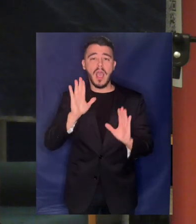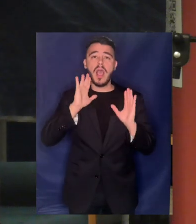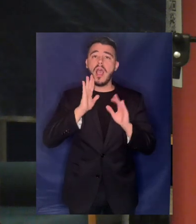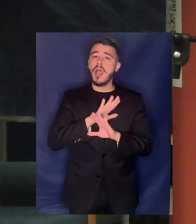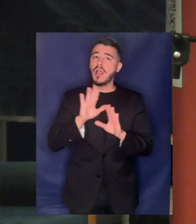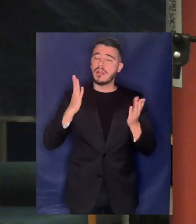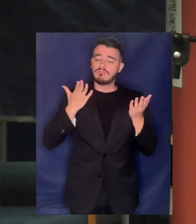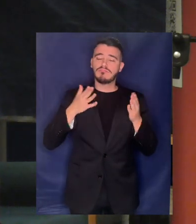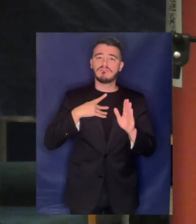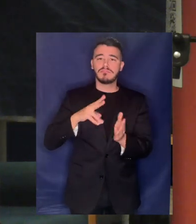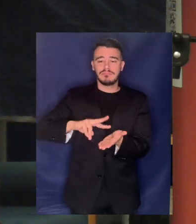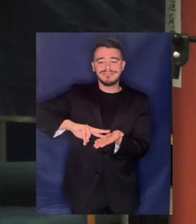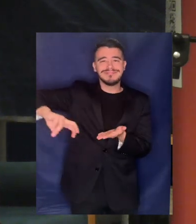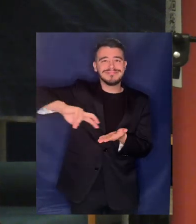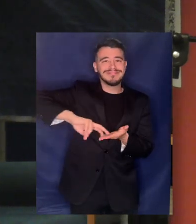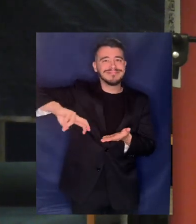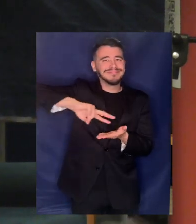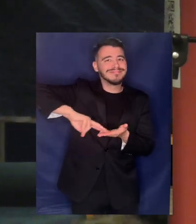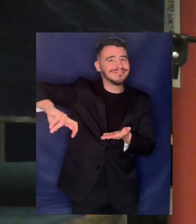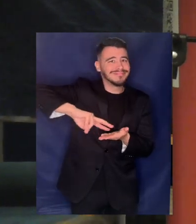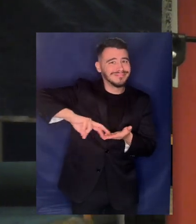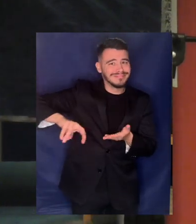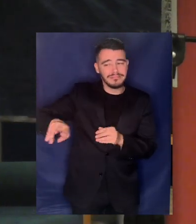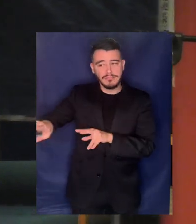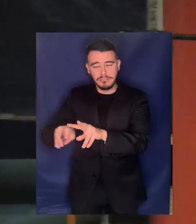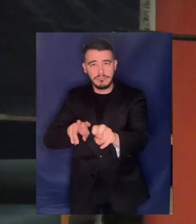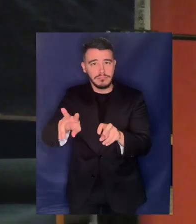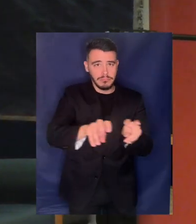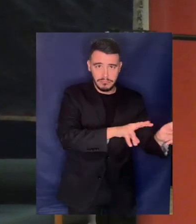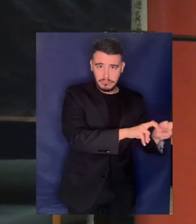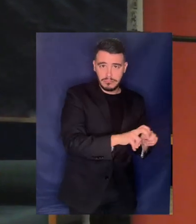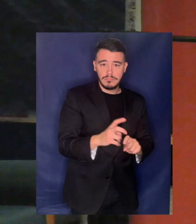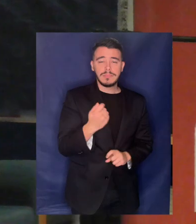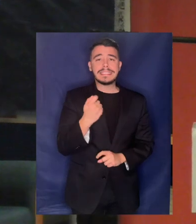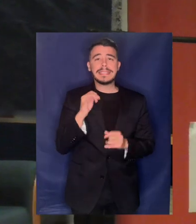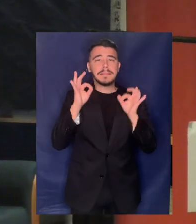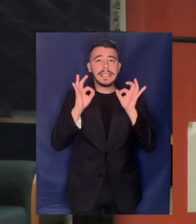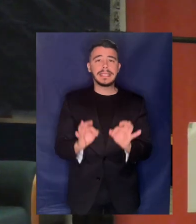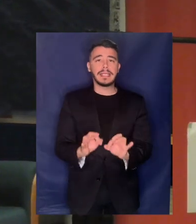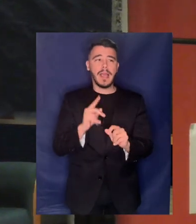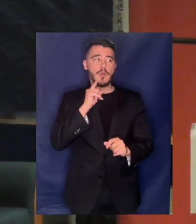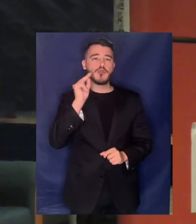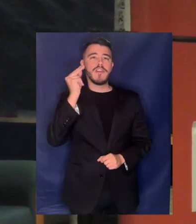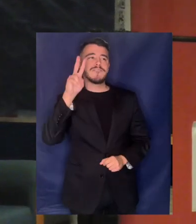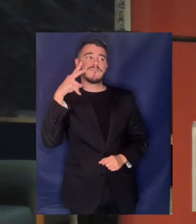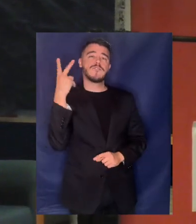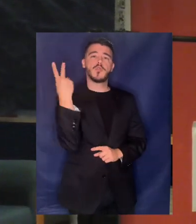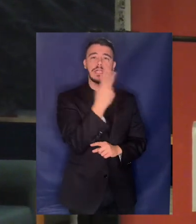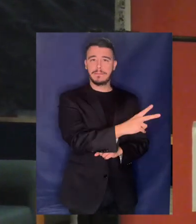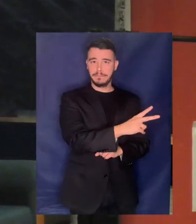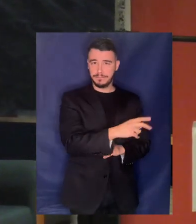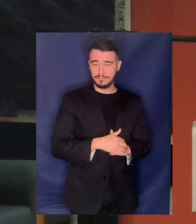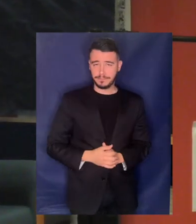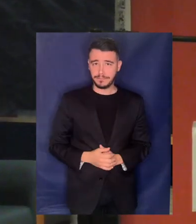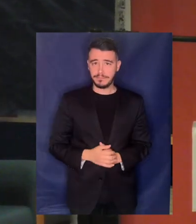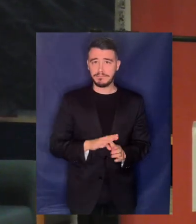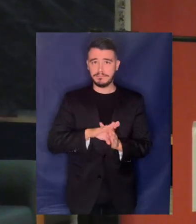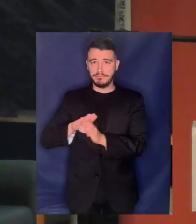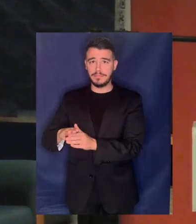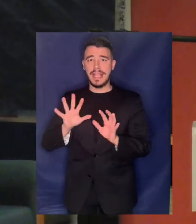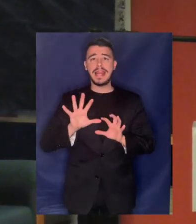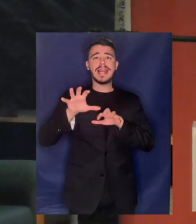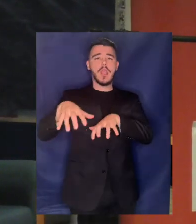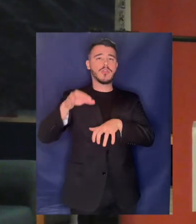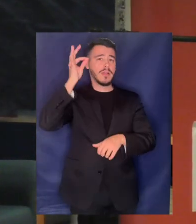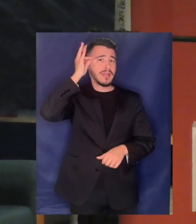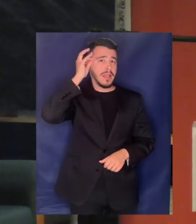τα τέλη χρήσης ενώ η ετοιμολογική πολιτική καθορίζεται από το κοινοβούλιο και την κυβέρνηση Στη Λιών όπου η ιδιωτικοποίηση έρθε